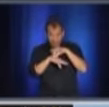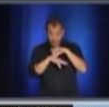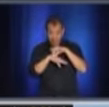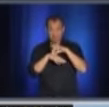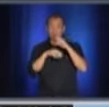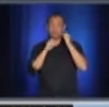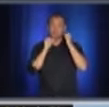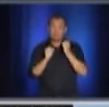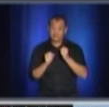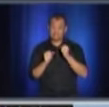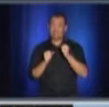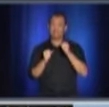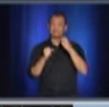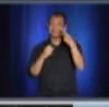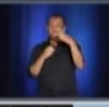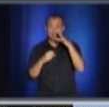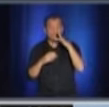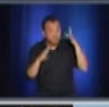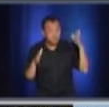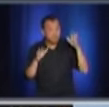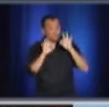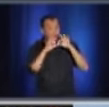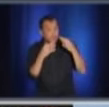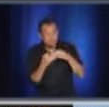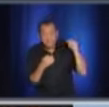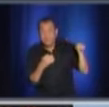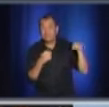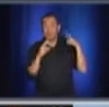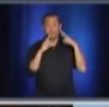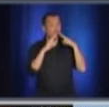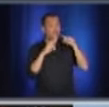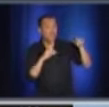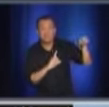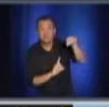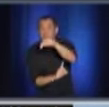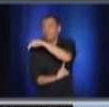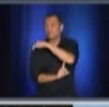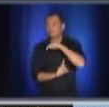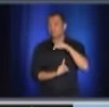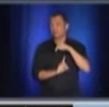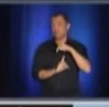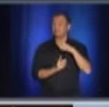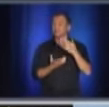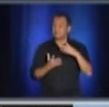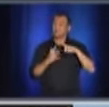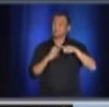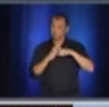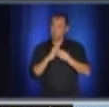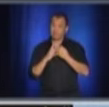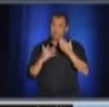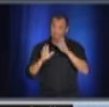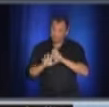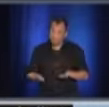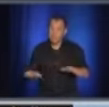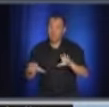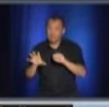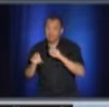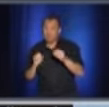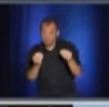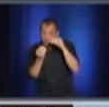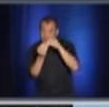un parent, c'est quelqu'un de la famille. Donc, et c'est souvent de plus en plus, on l'a vu, des enfants. Donc, je dirais en résumé